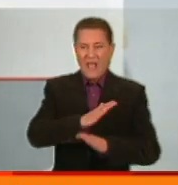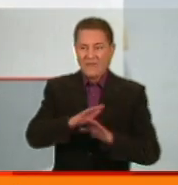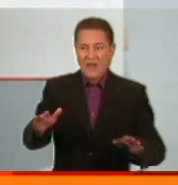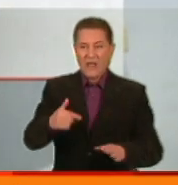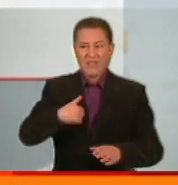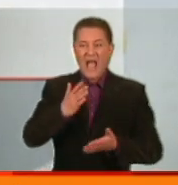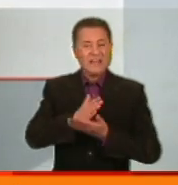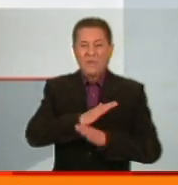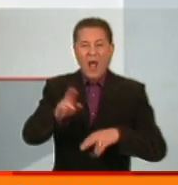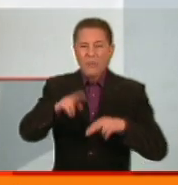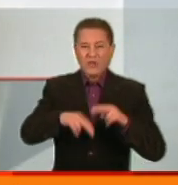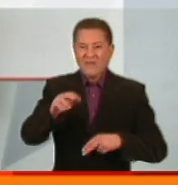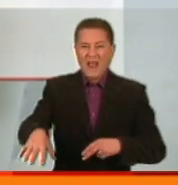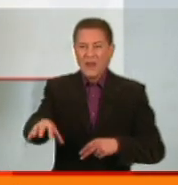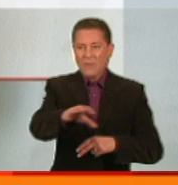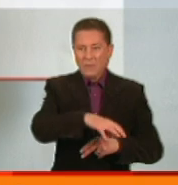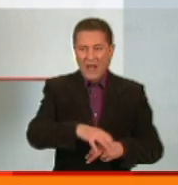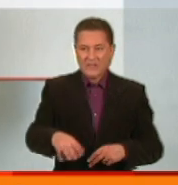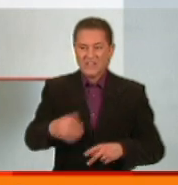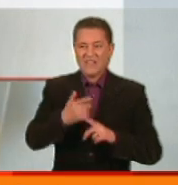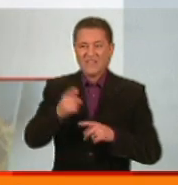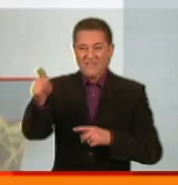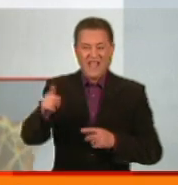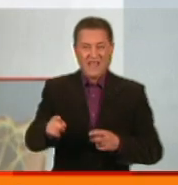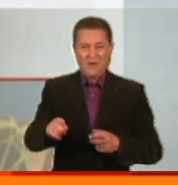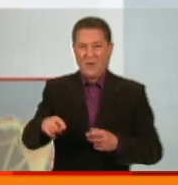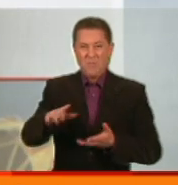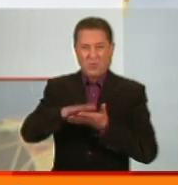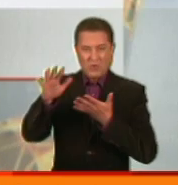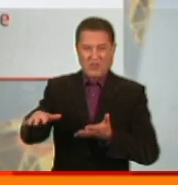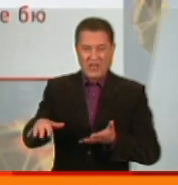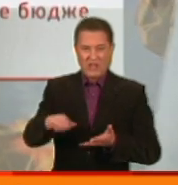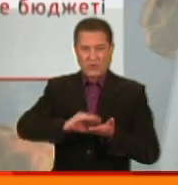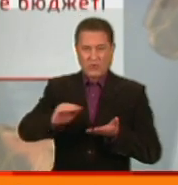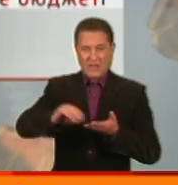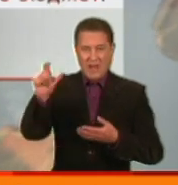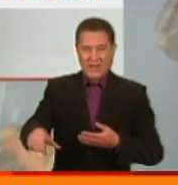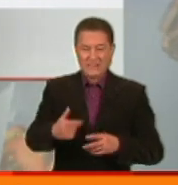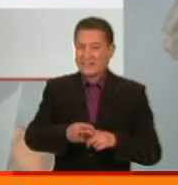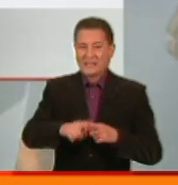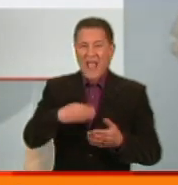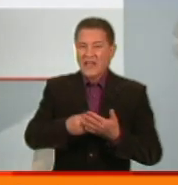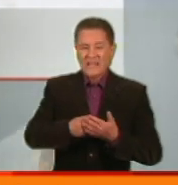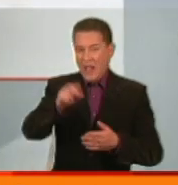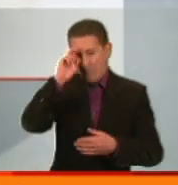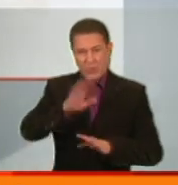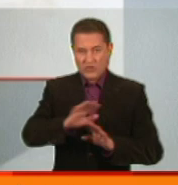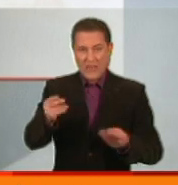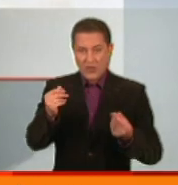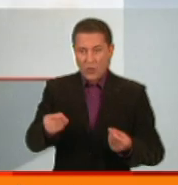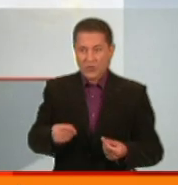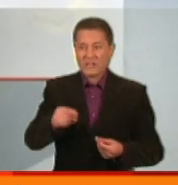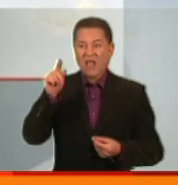маю будівельних майданчиків. Ви проклачений брудний журналіст. Який у вас зарплата? Вас це не стосується? не бюджетні кошти? Так вас це не стосується